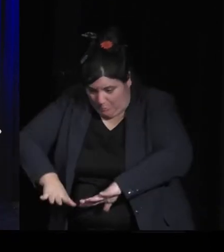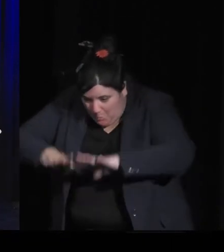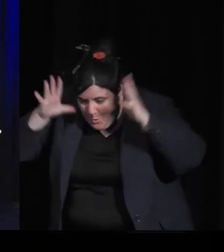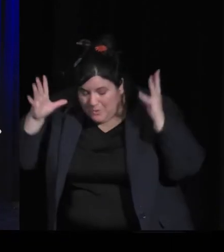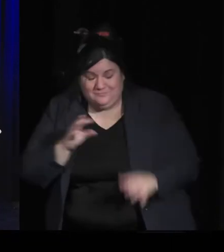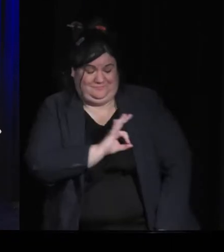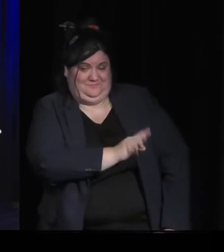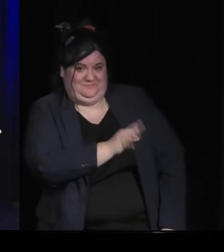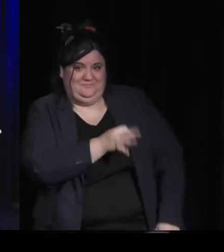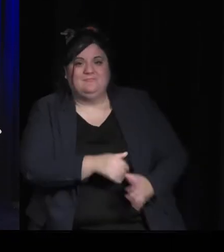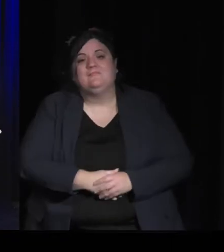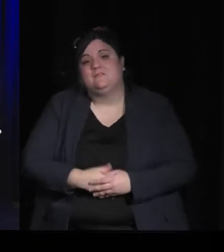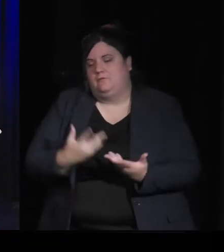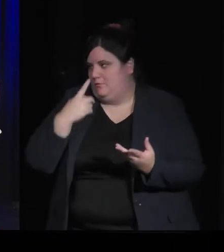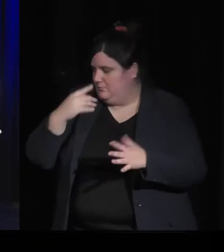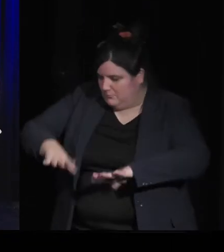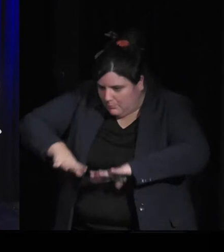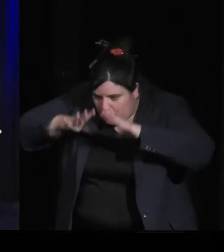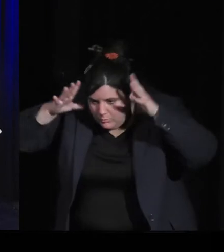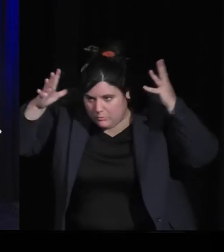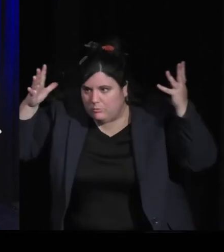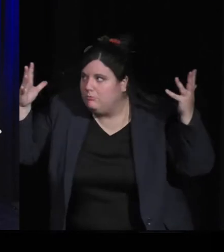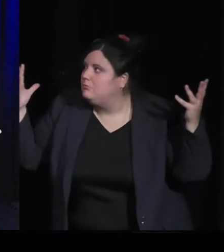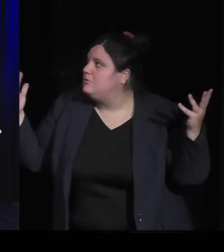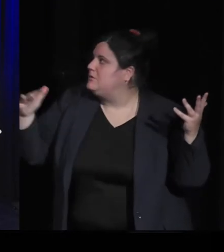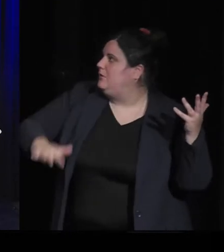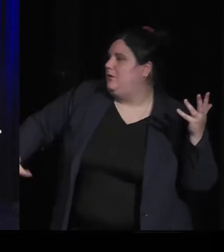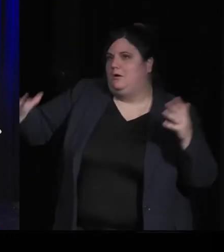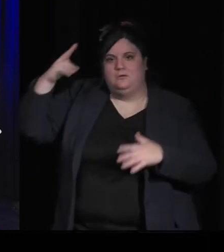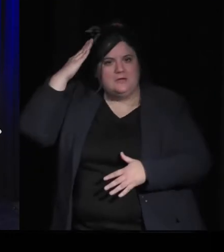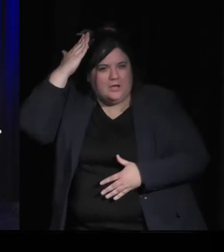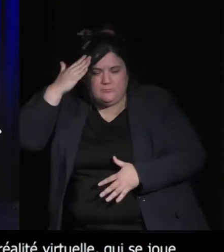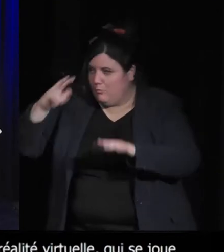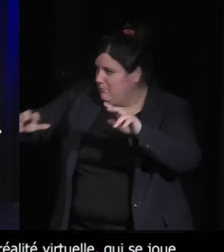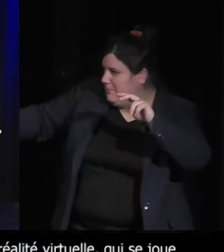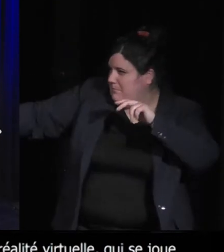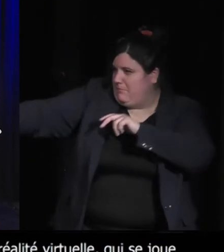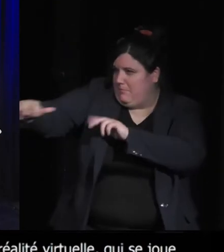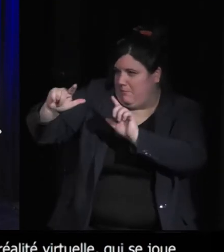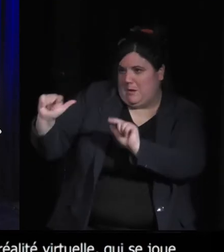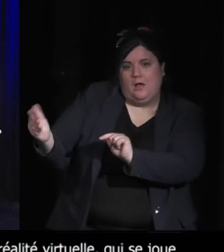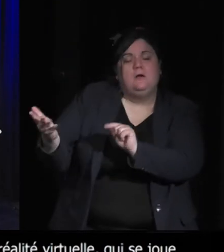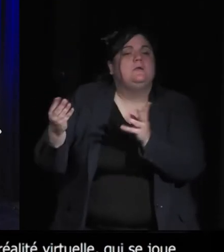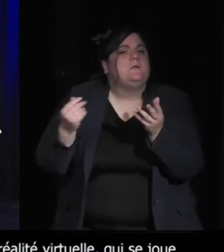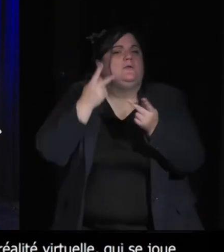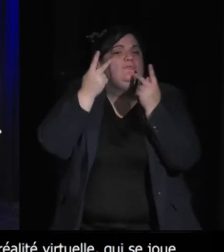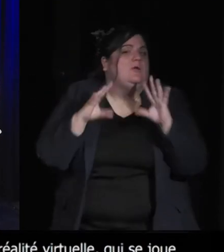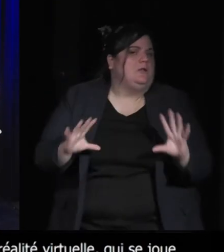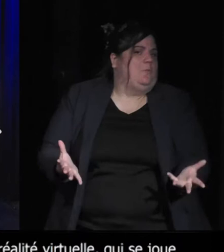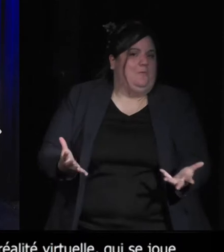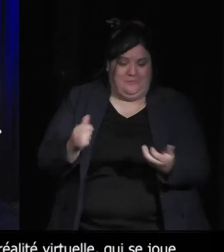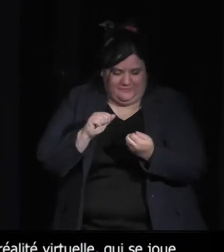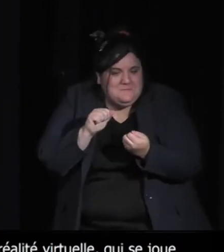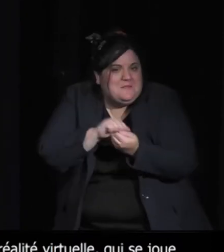est tout de suite remplie parce qu'on est au milieu de ces animaux. Et en fait, ces animaux, c'est des sortes d'origamis